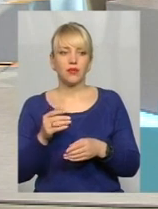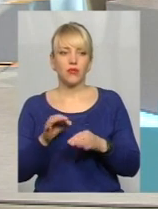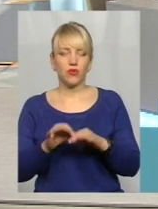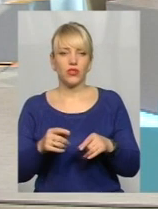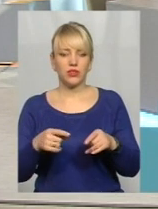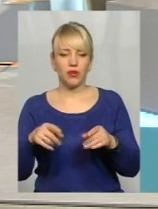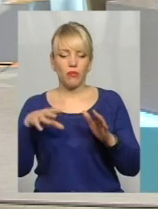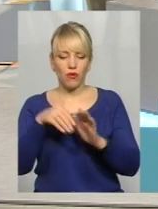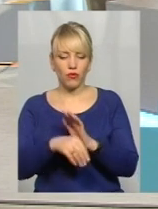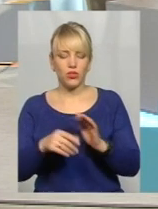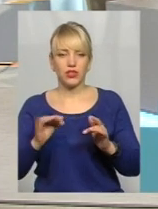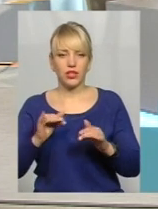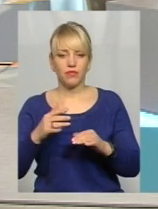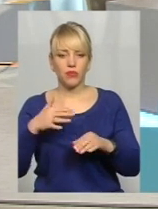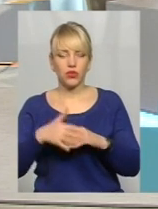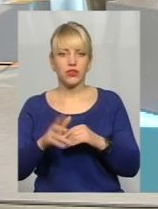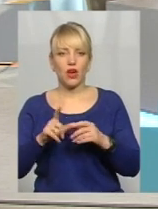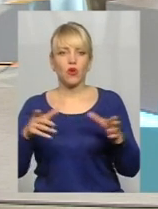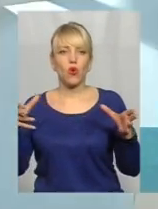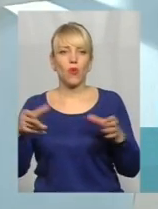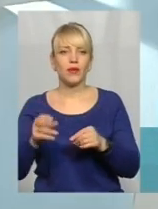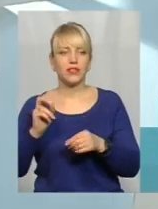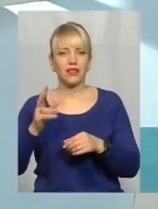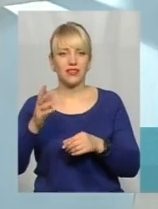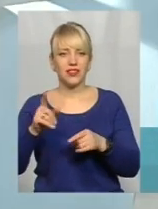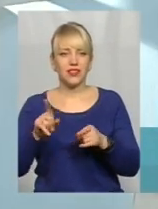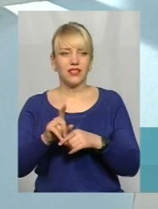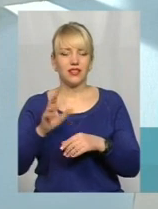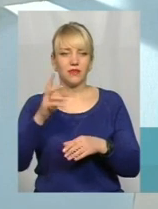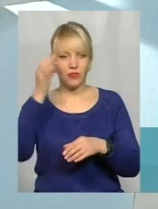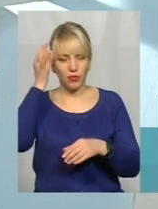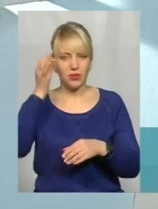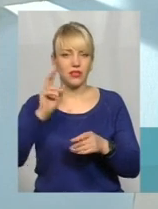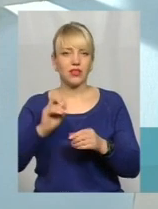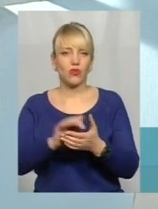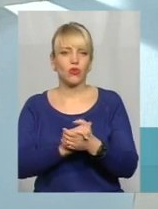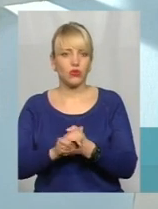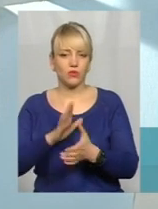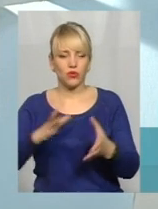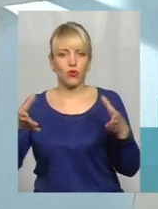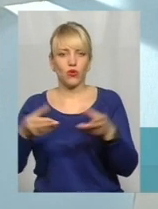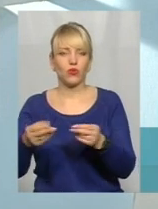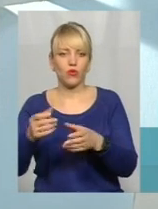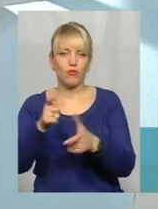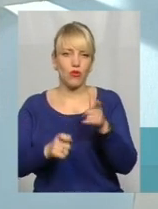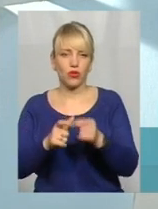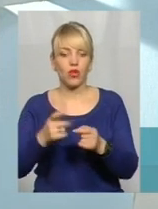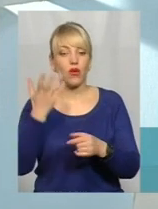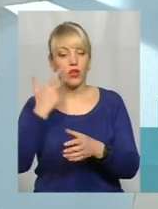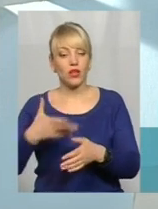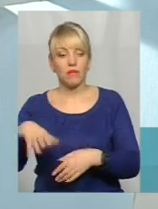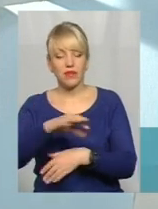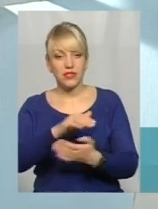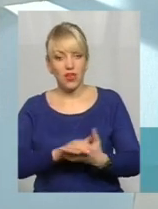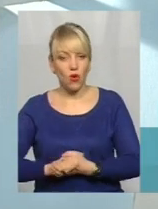поняття кооперації, в прямому розумінні, як воно було колись на Західній Україні, коли молочні кооперативи створювалися. В принципі, коли ми об'єднуємося, ми всі виграємо. Але